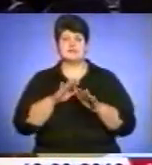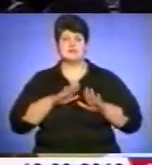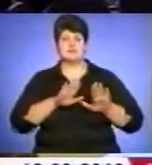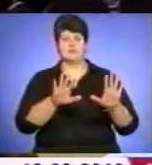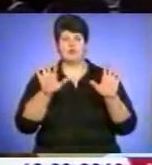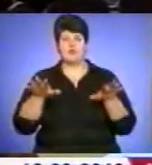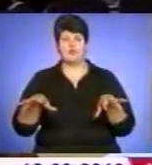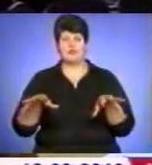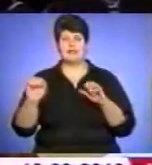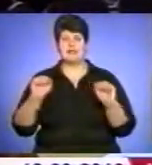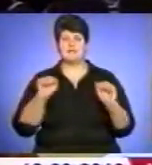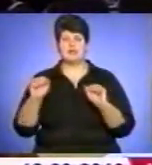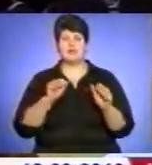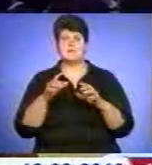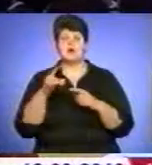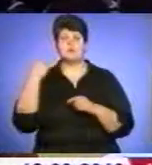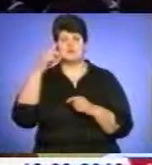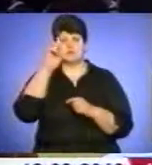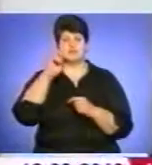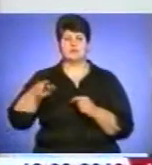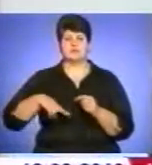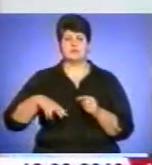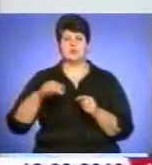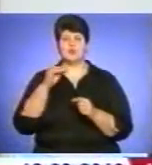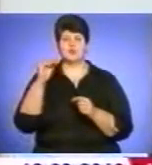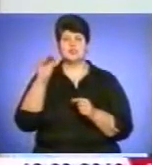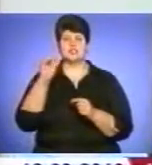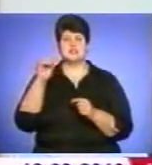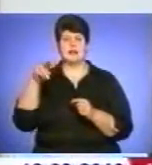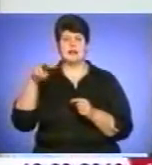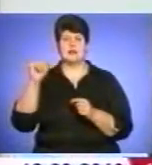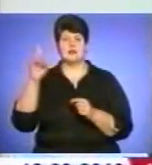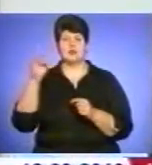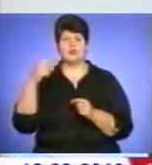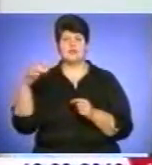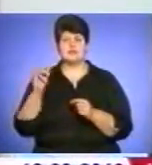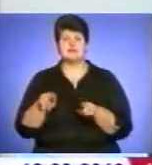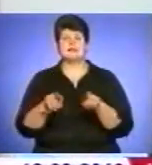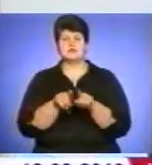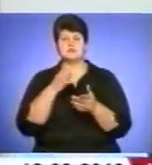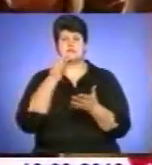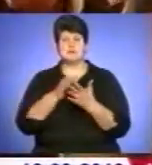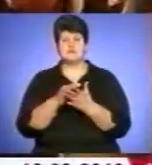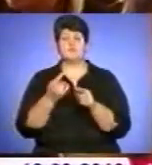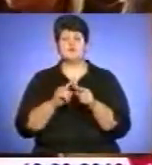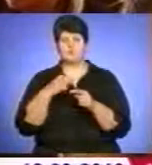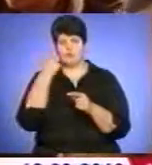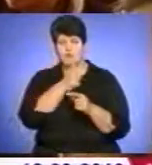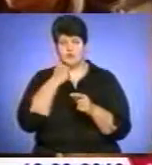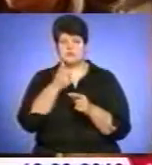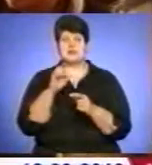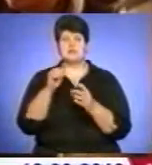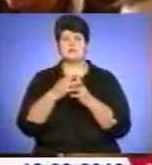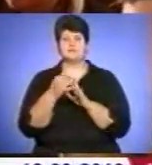голови, керівник апарату облдержадміністрації Юрій Желіховський. Він також зазначив, що цьогоріч аграрії повинні,